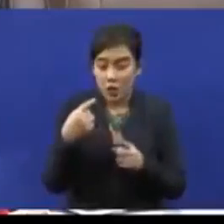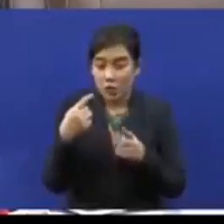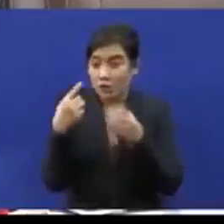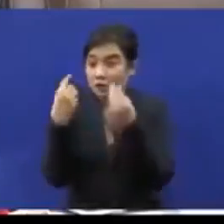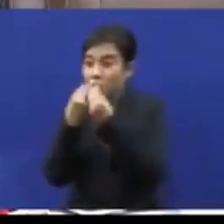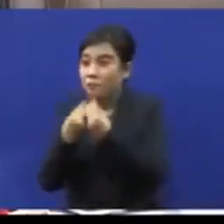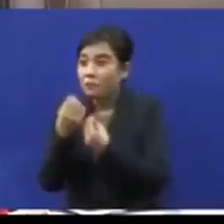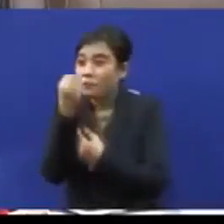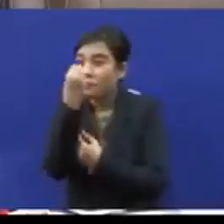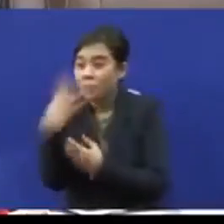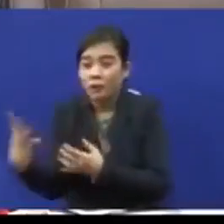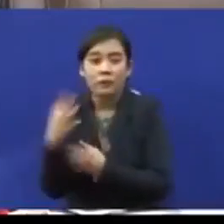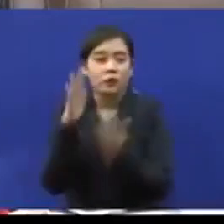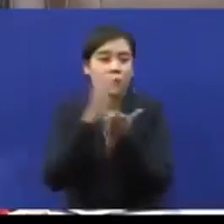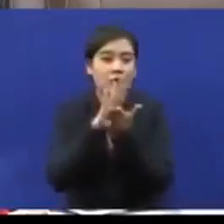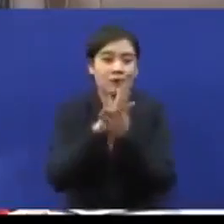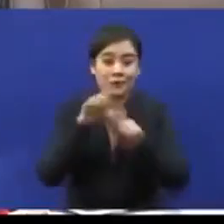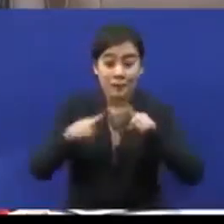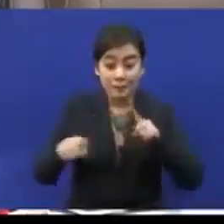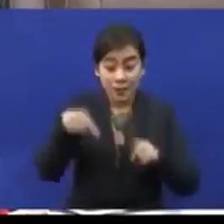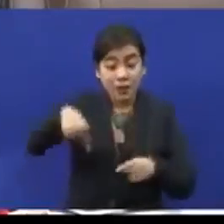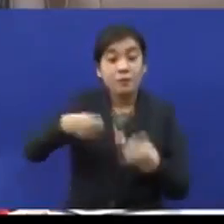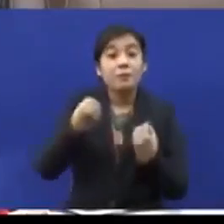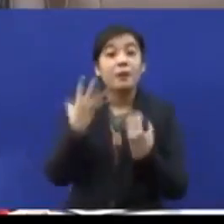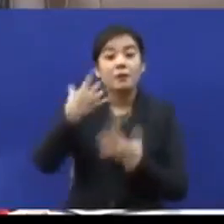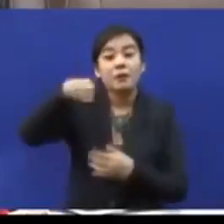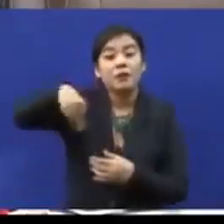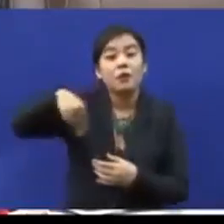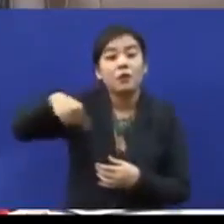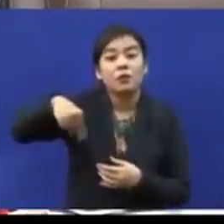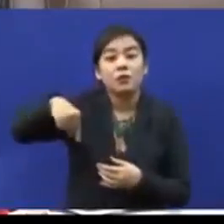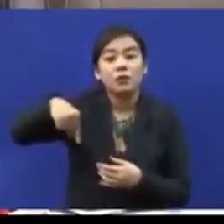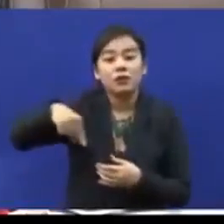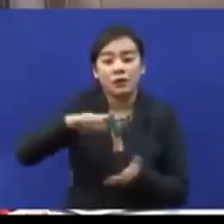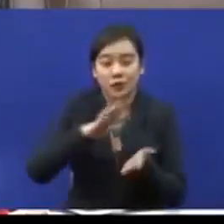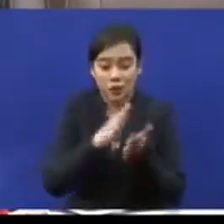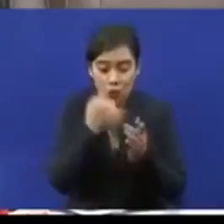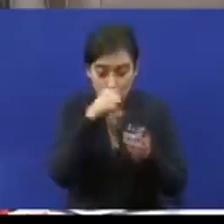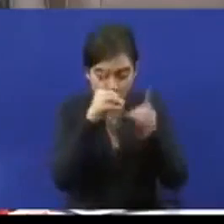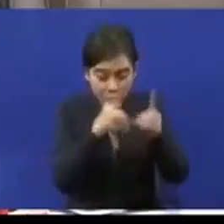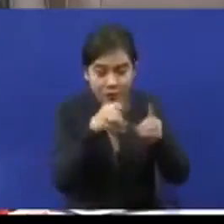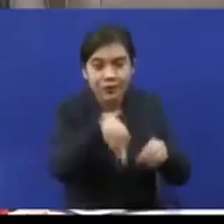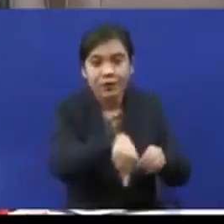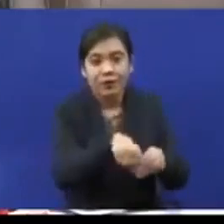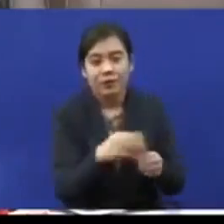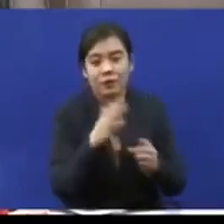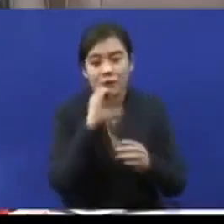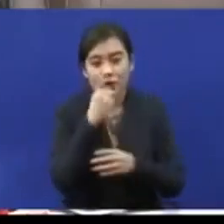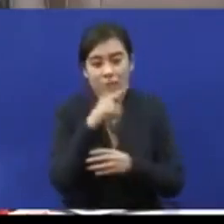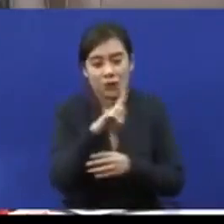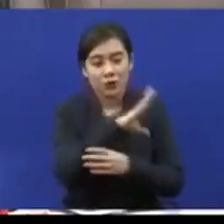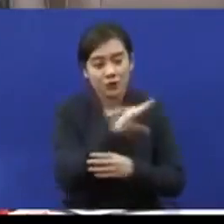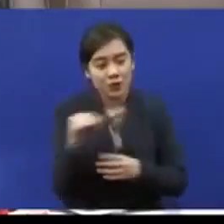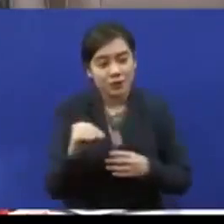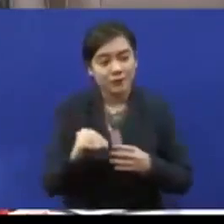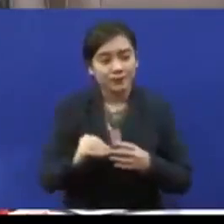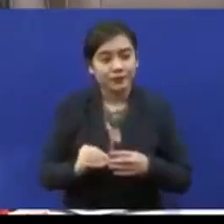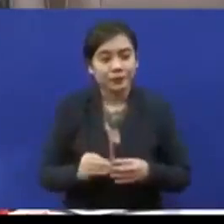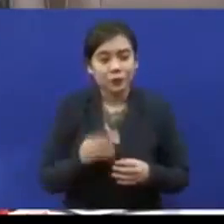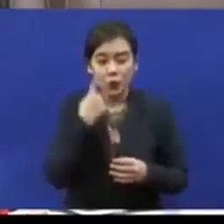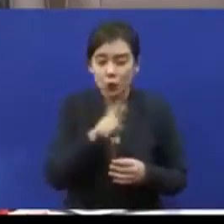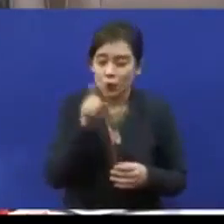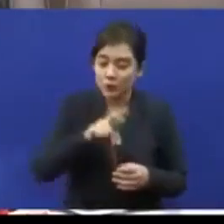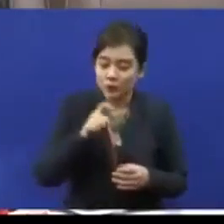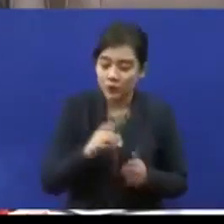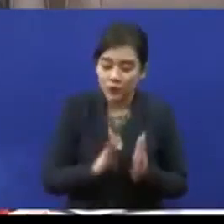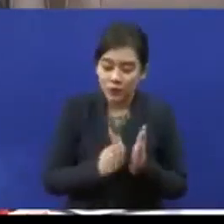tetapi dalam kualiti pendidikan OKU. Dengan ini gap yang pertama yang kita kena pasti sekarang ialah keperluan untuk